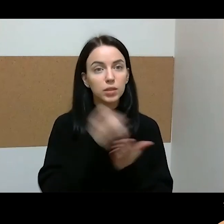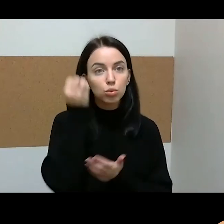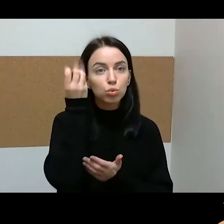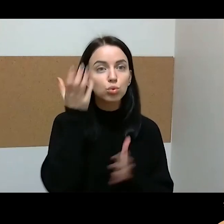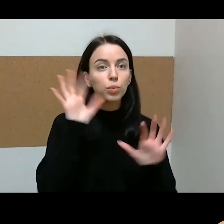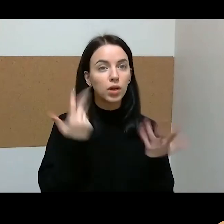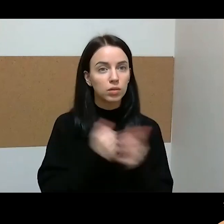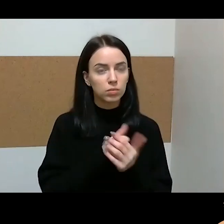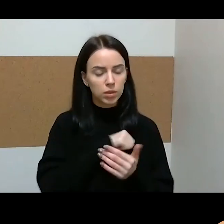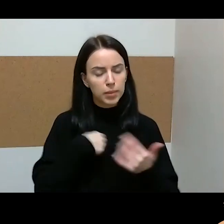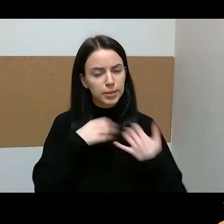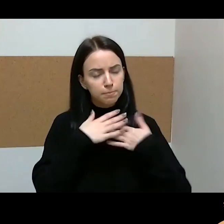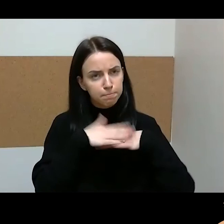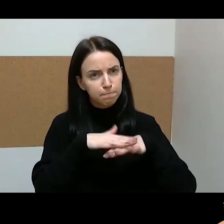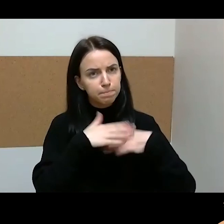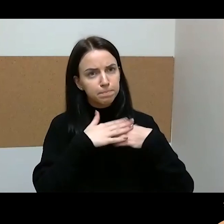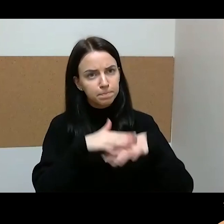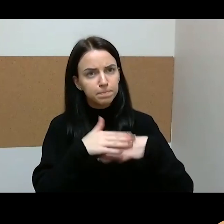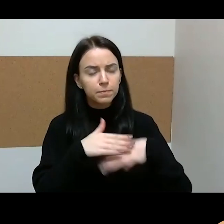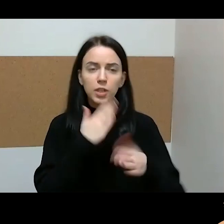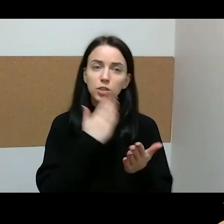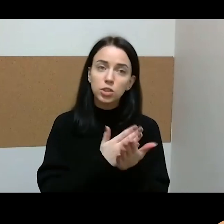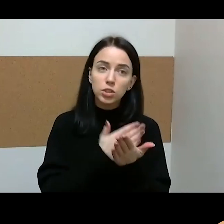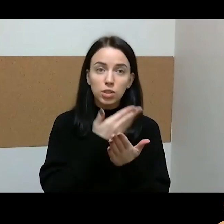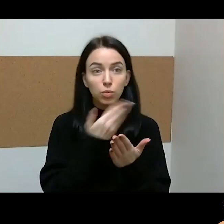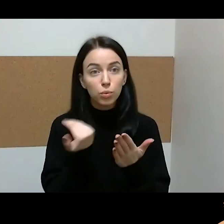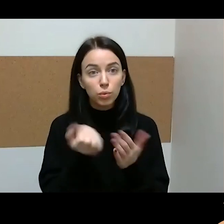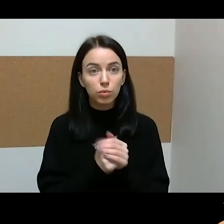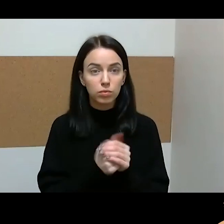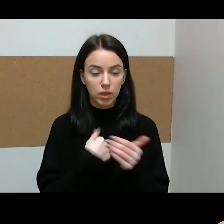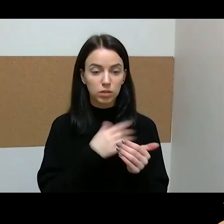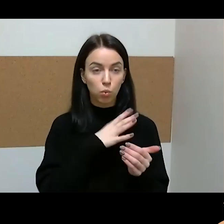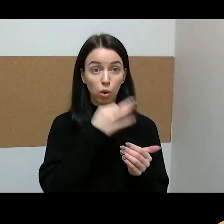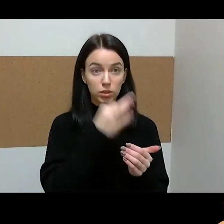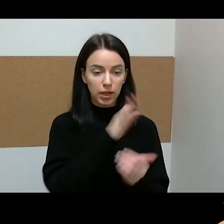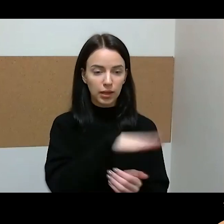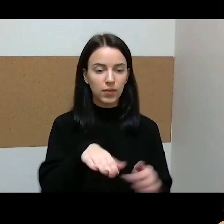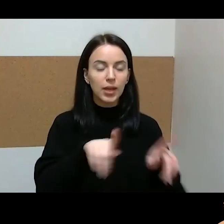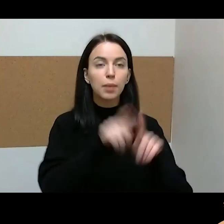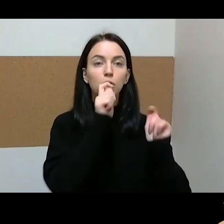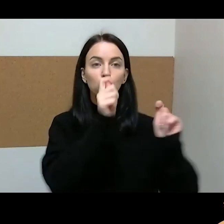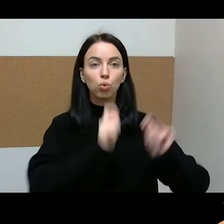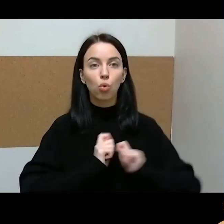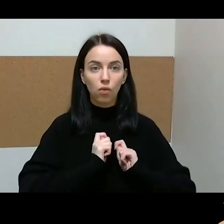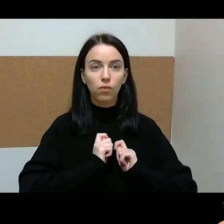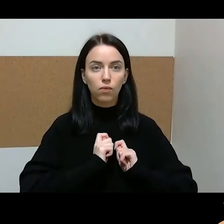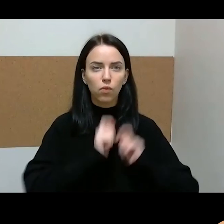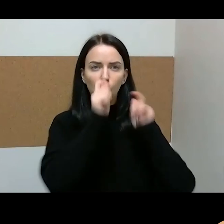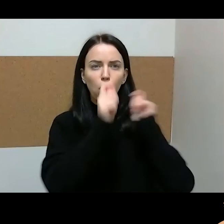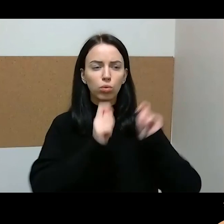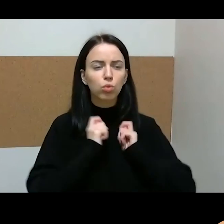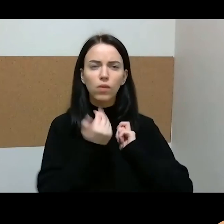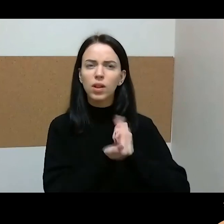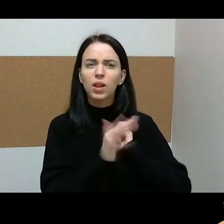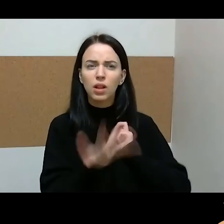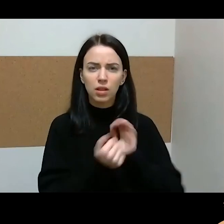permastom? Ne vėl tu pasakiau, kad vaikai yra kaip dovana mums. Dovana ta prasme, kad su kiekvienu tuo žingsneliu mes